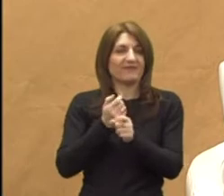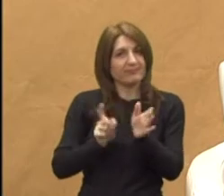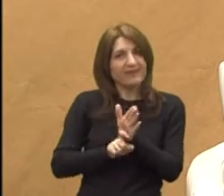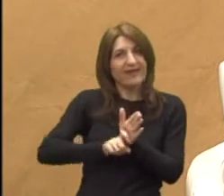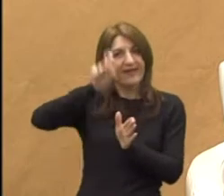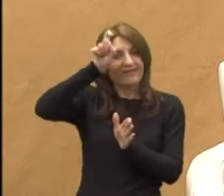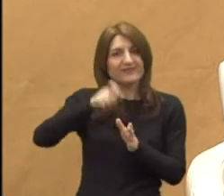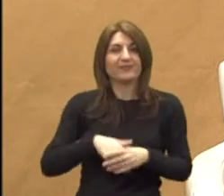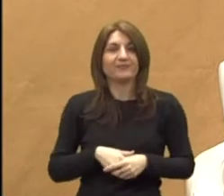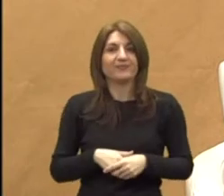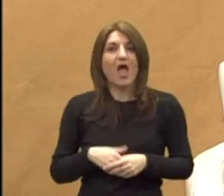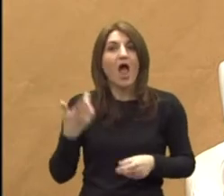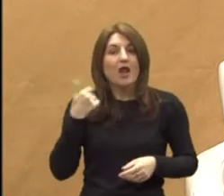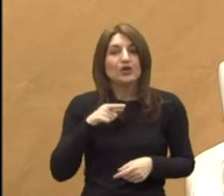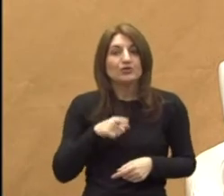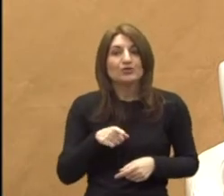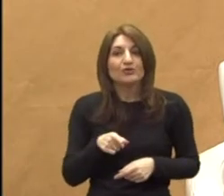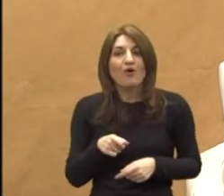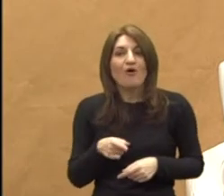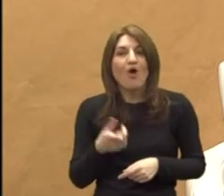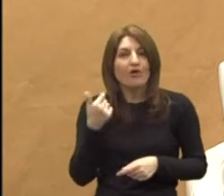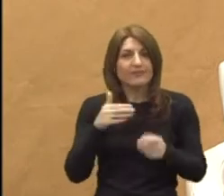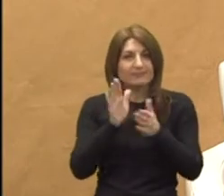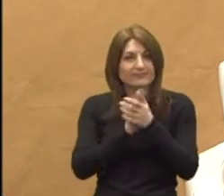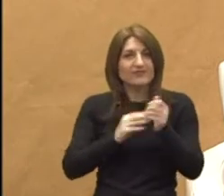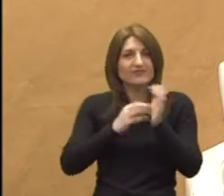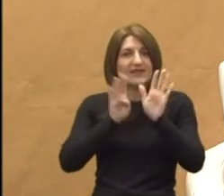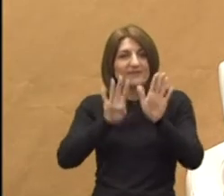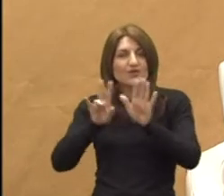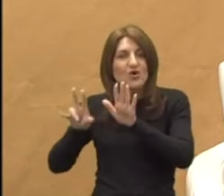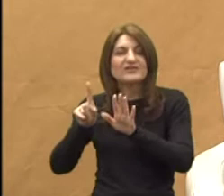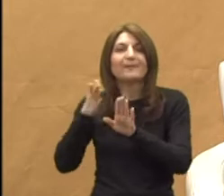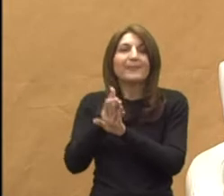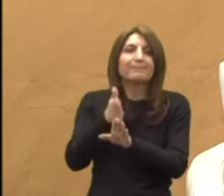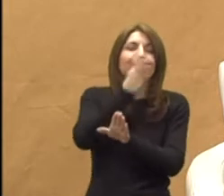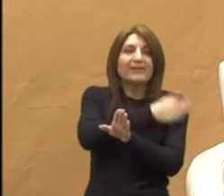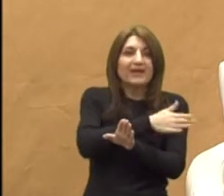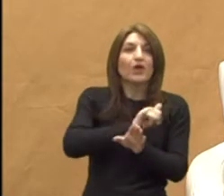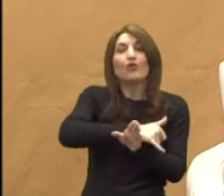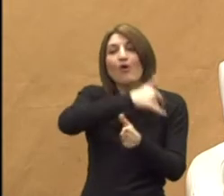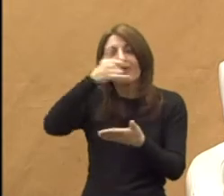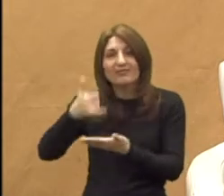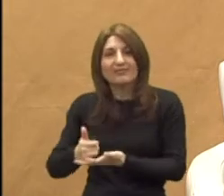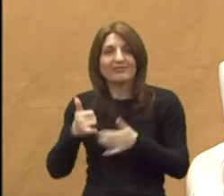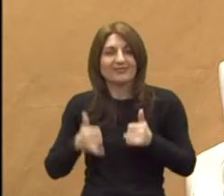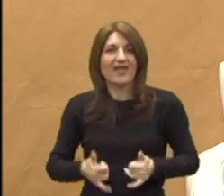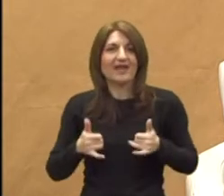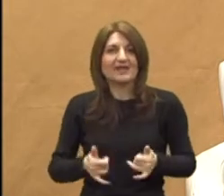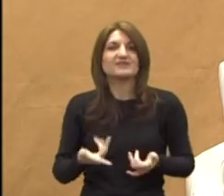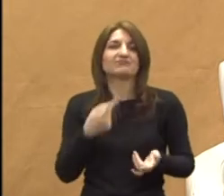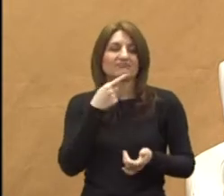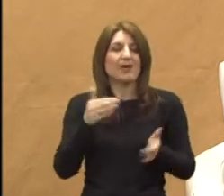Ali evo, to je nas vodilo od 98. prije do danas. Da je potrebno